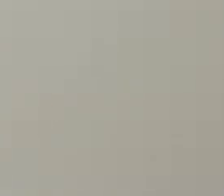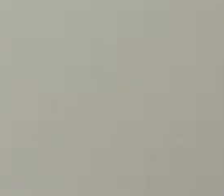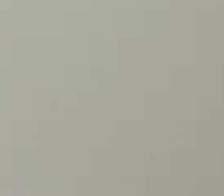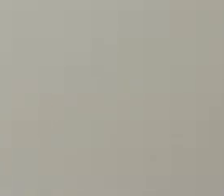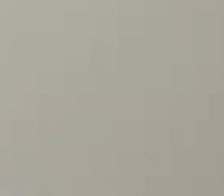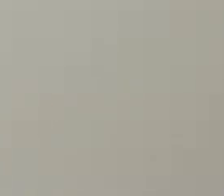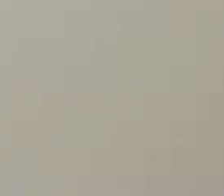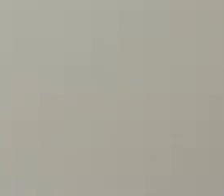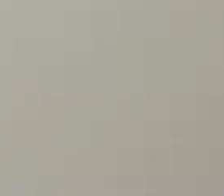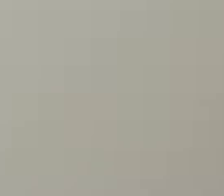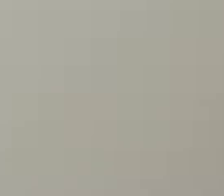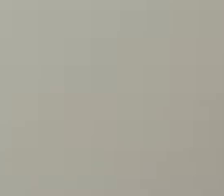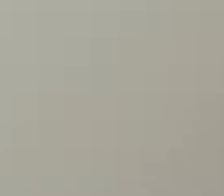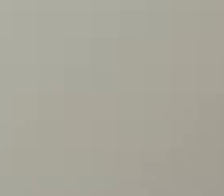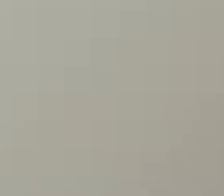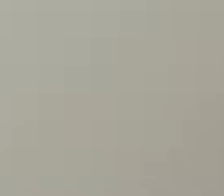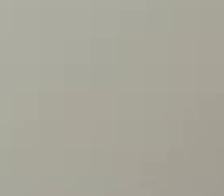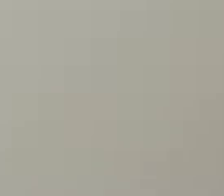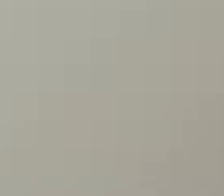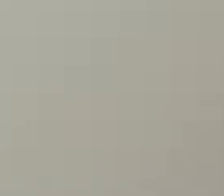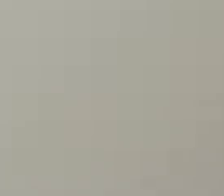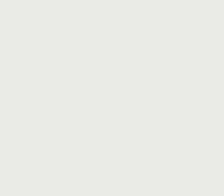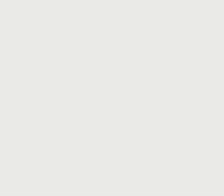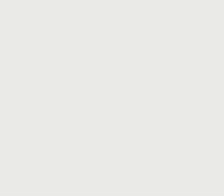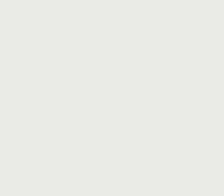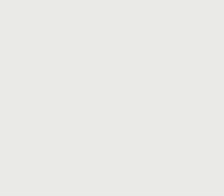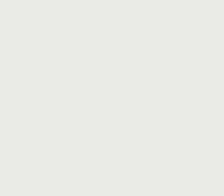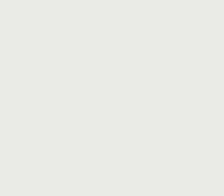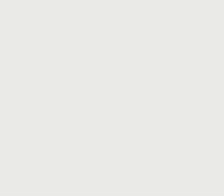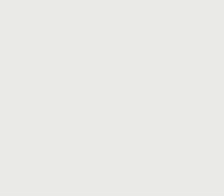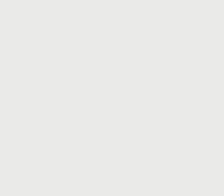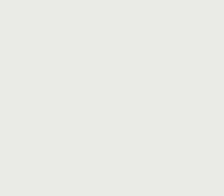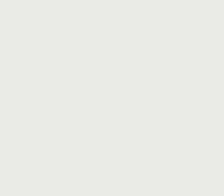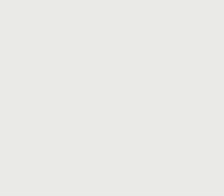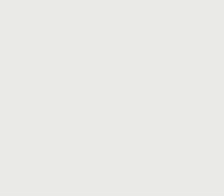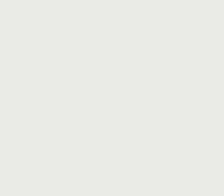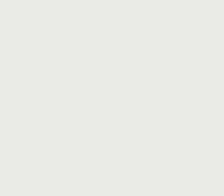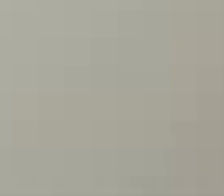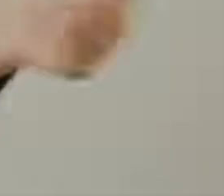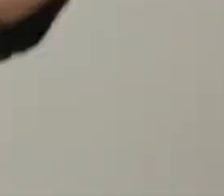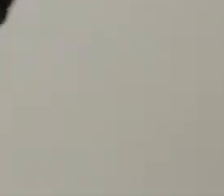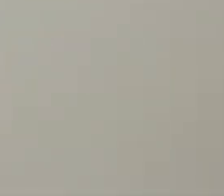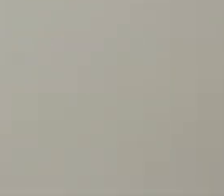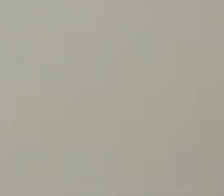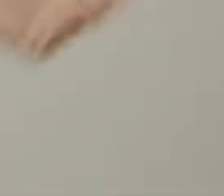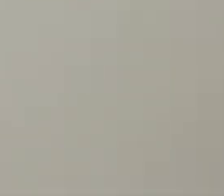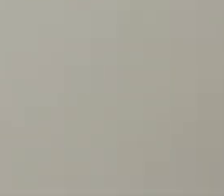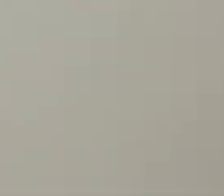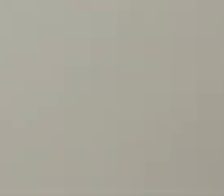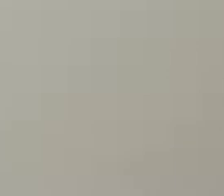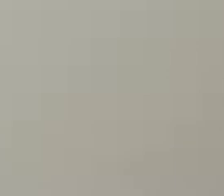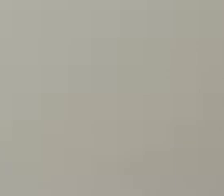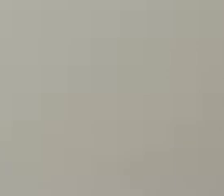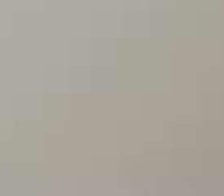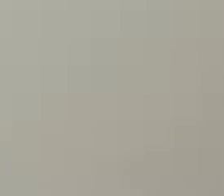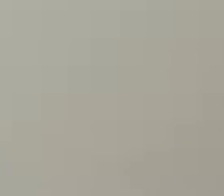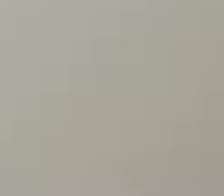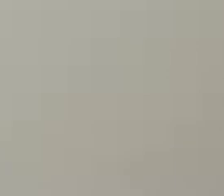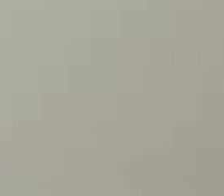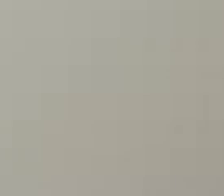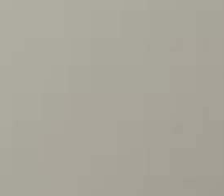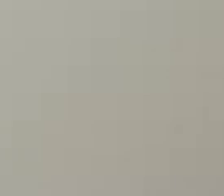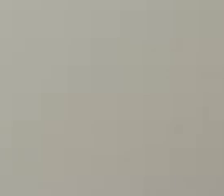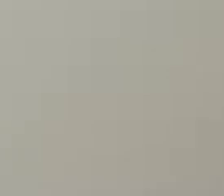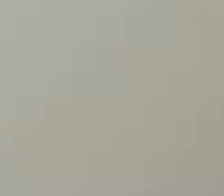נצא לדרך. נתחיל בשיר, אצלי השוקה. בשיר מצטרף בכל פעם